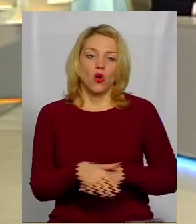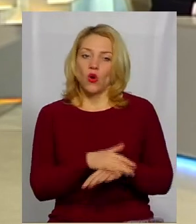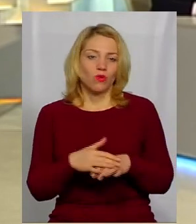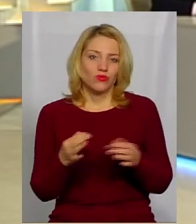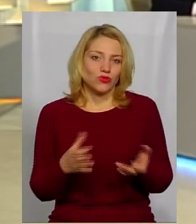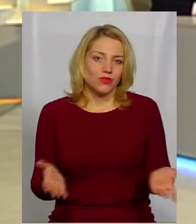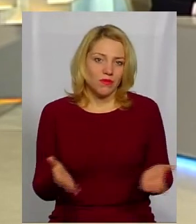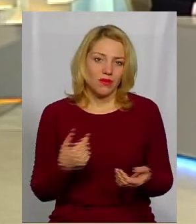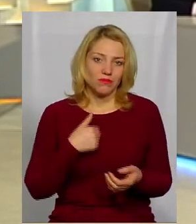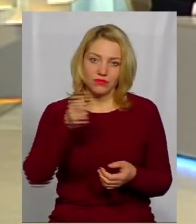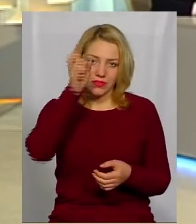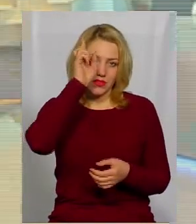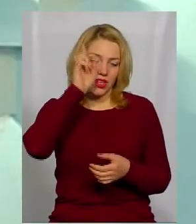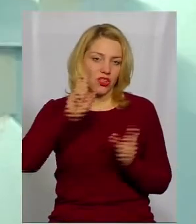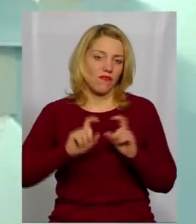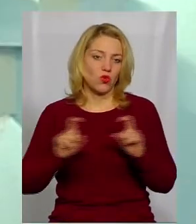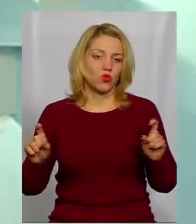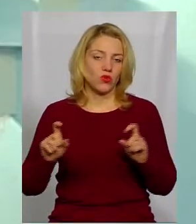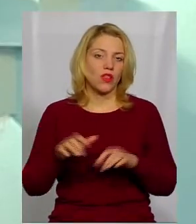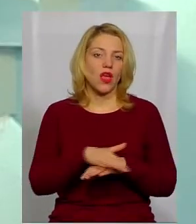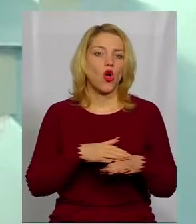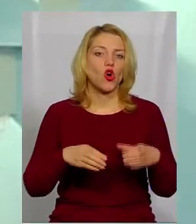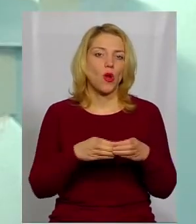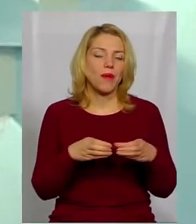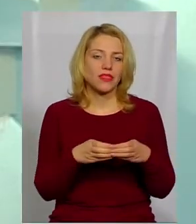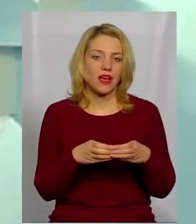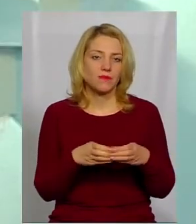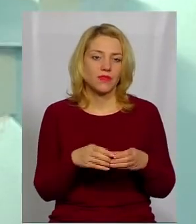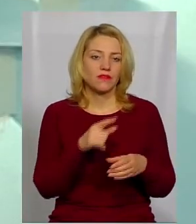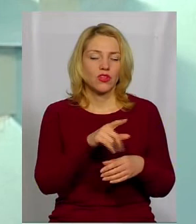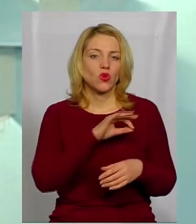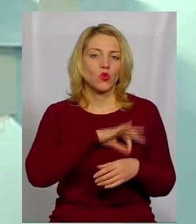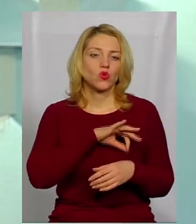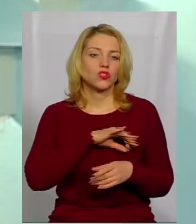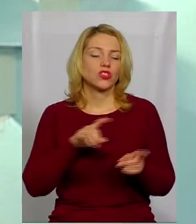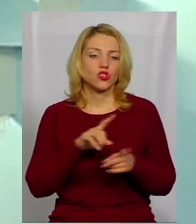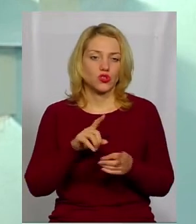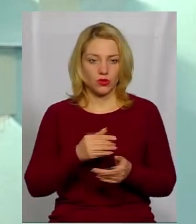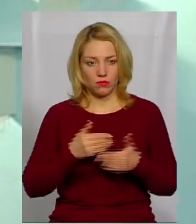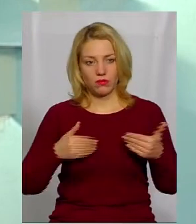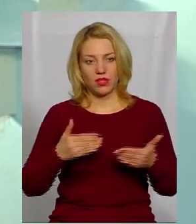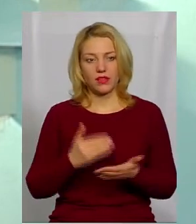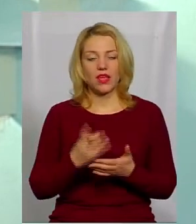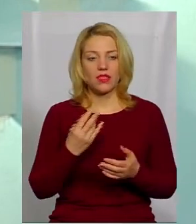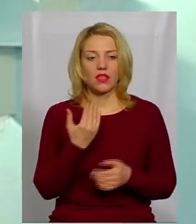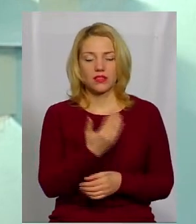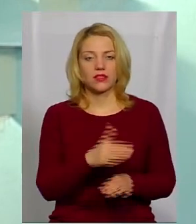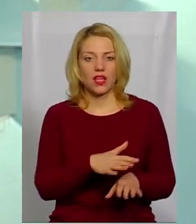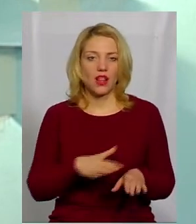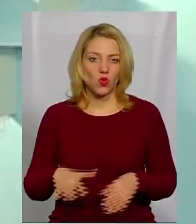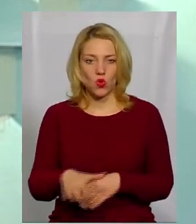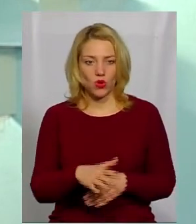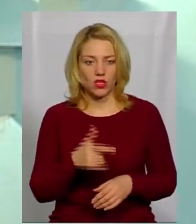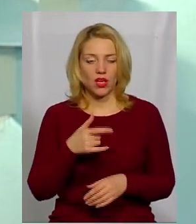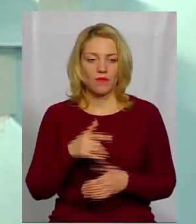нічого немає, ми ж державна установа, громада може тільки користатися тим, що ми є на території громади,